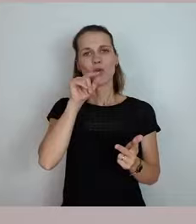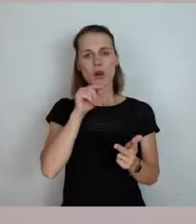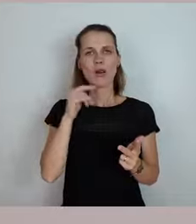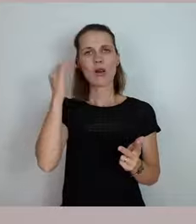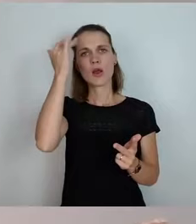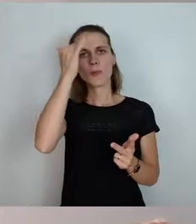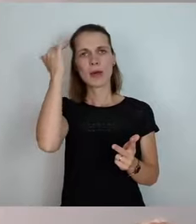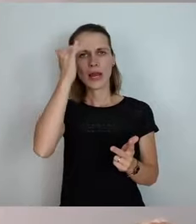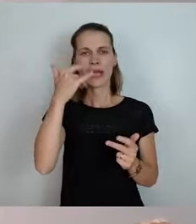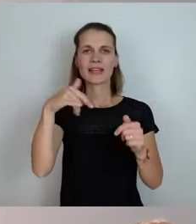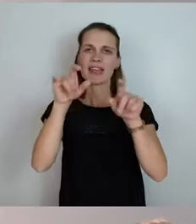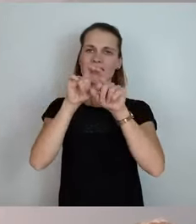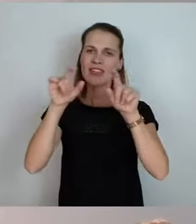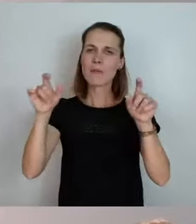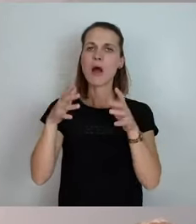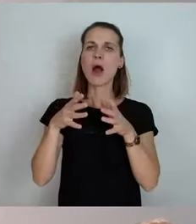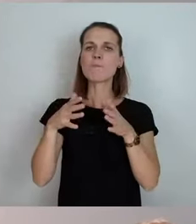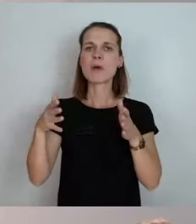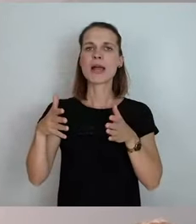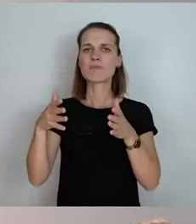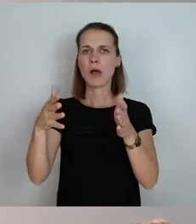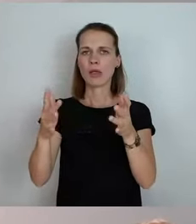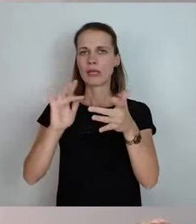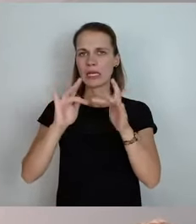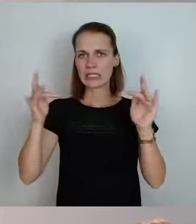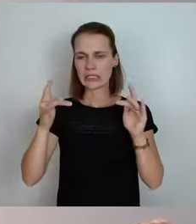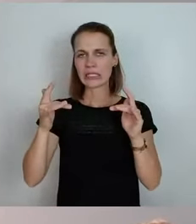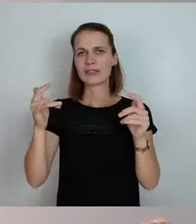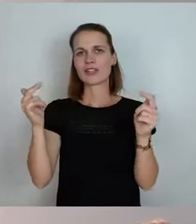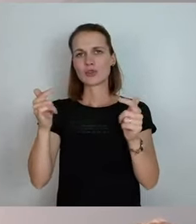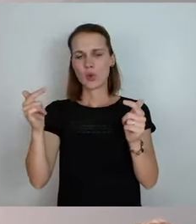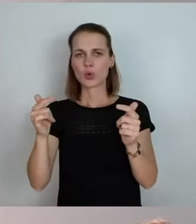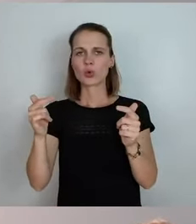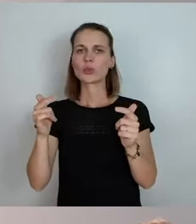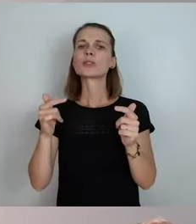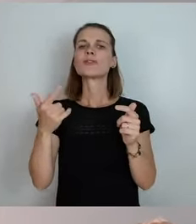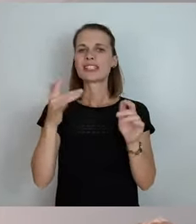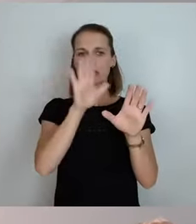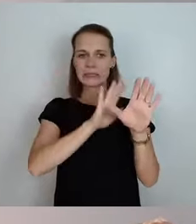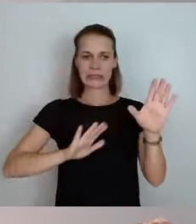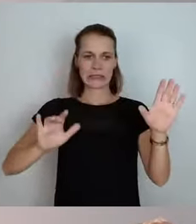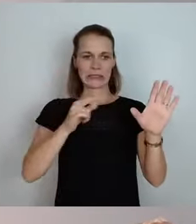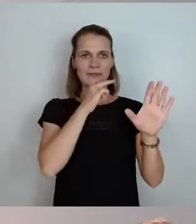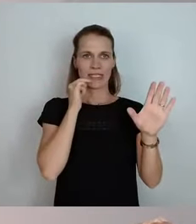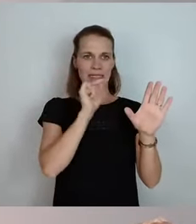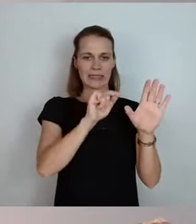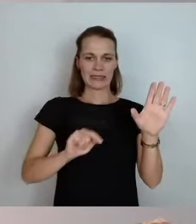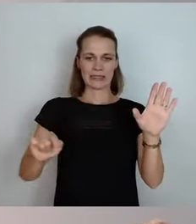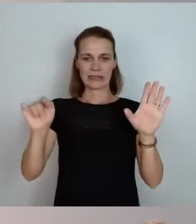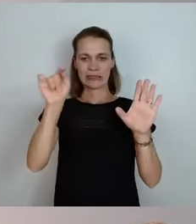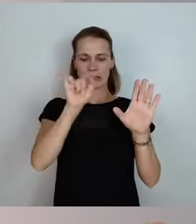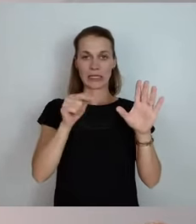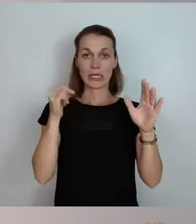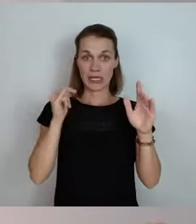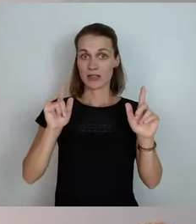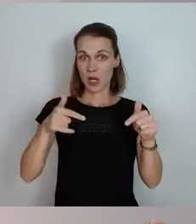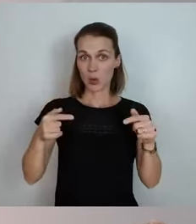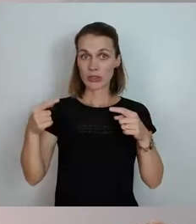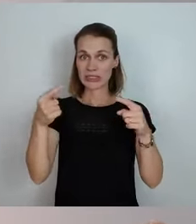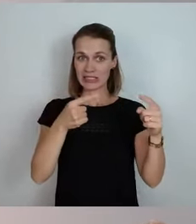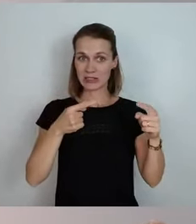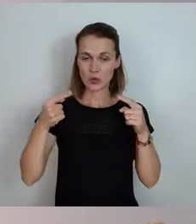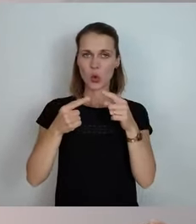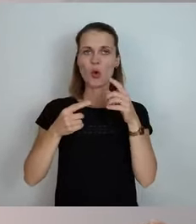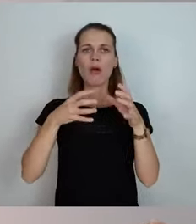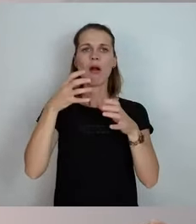Breitbandversorgung auf Weg zu bringen, was die weißen Flecken angeht. Wir sind jetzt in einer intensiven Diskussion über die grauen Flecken,